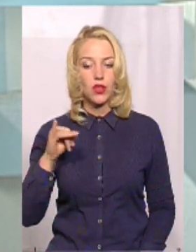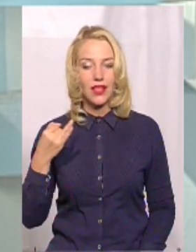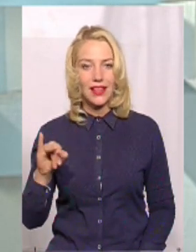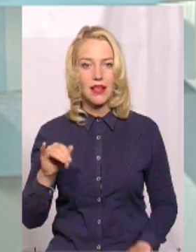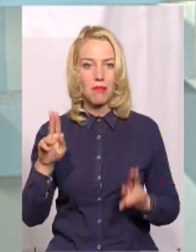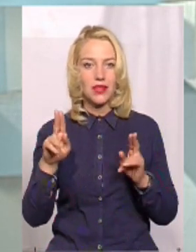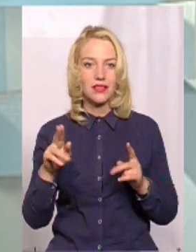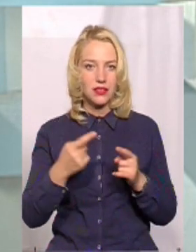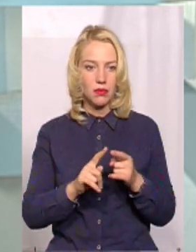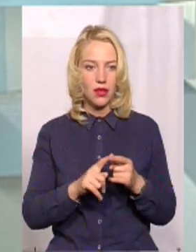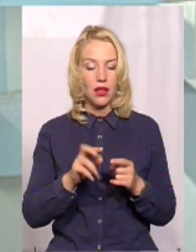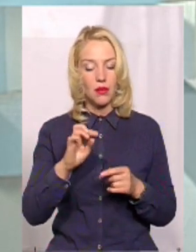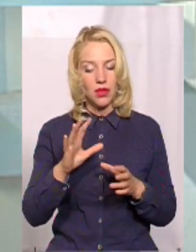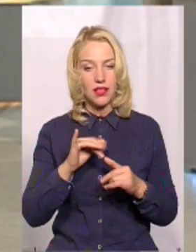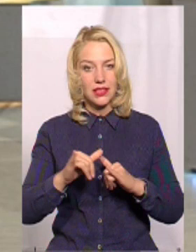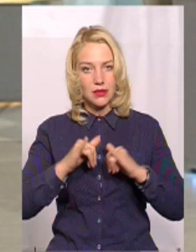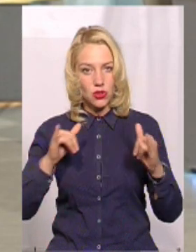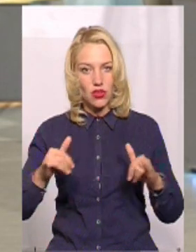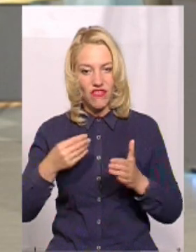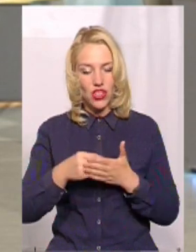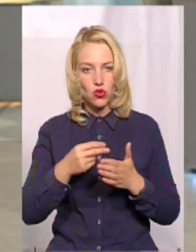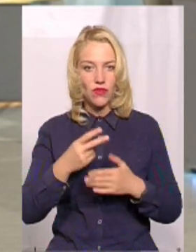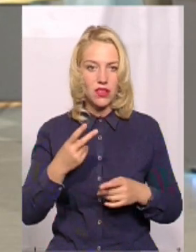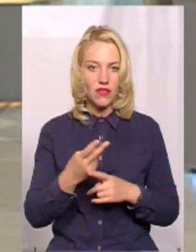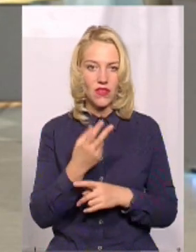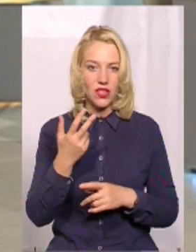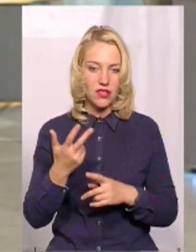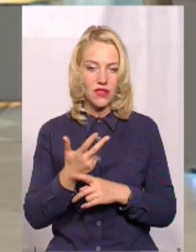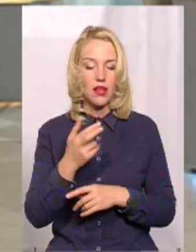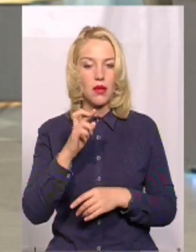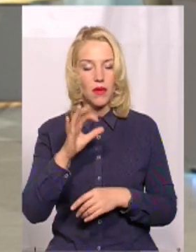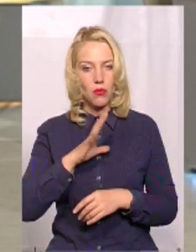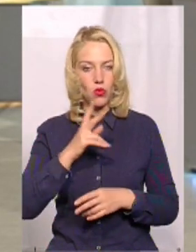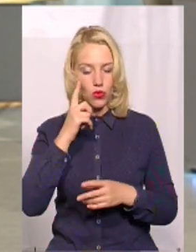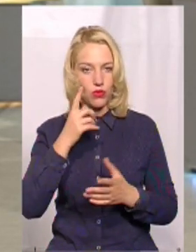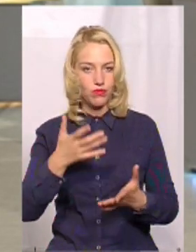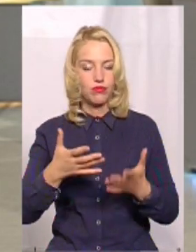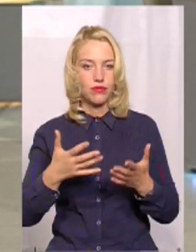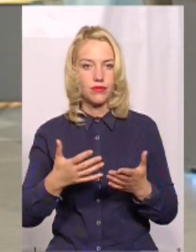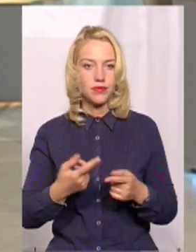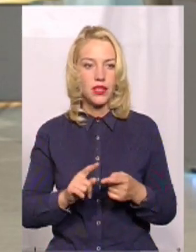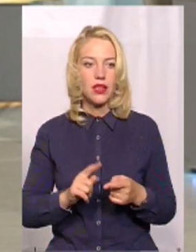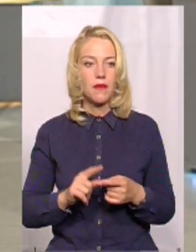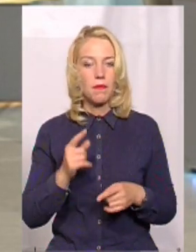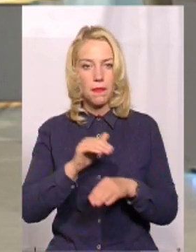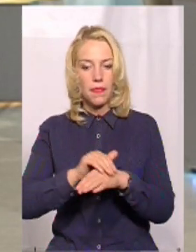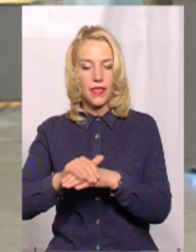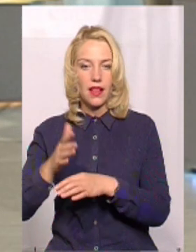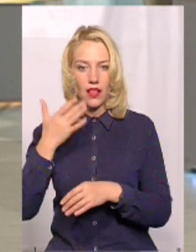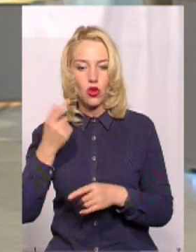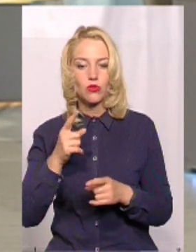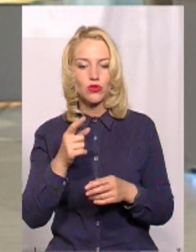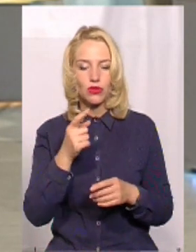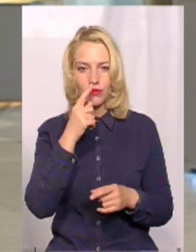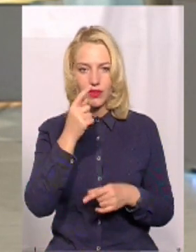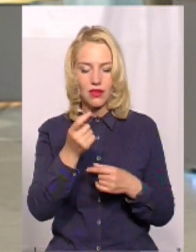фінансування, хоч я б 2-3 рази, то воно буде десь бачити, де видно його. Це через те, що от цими дрібними шматками